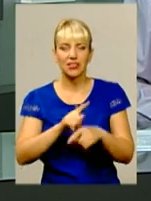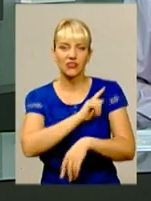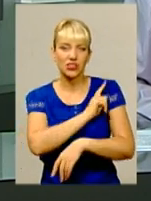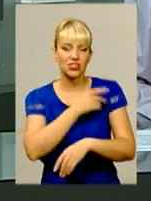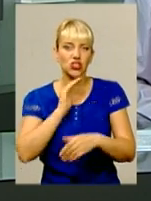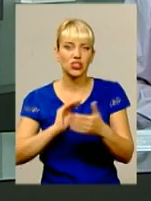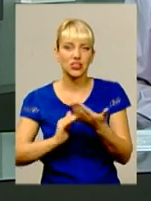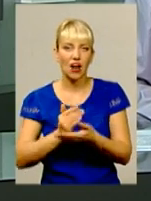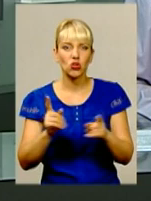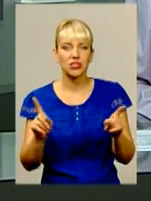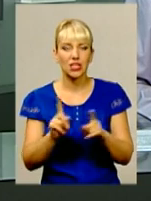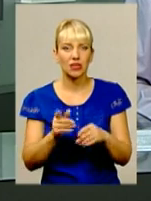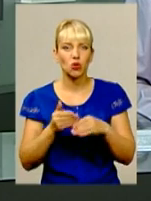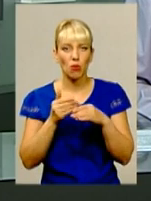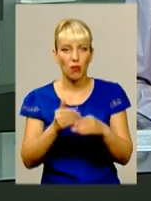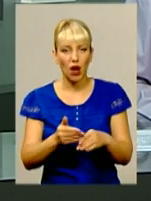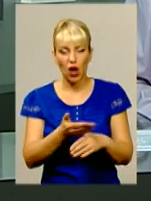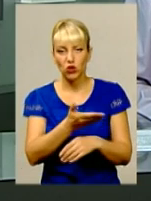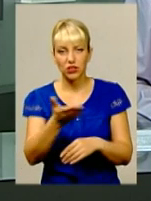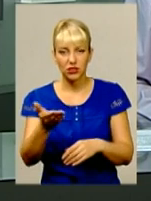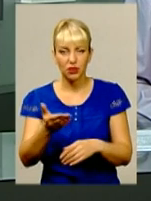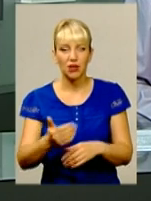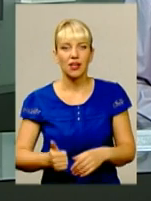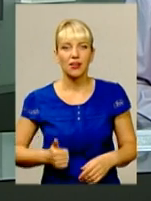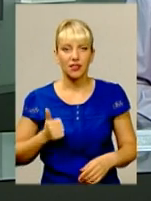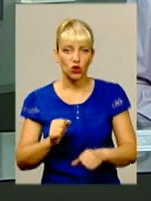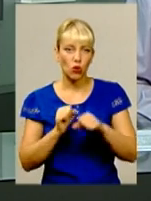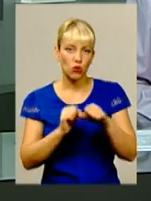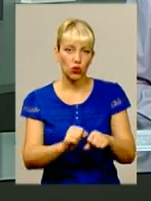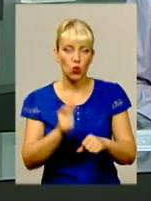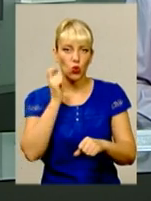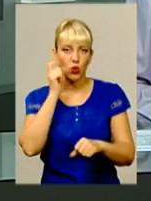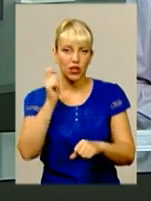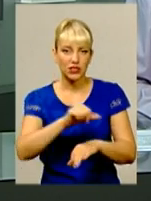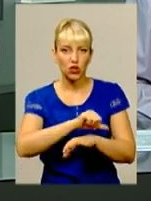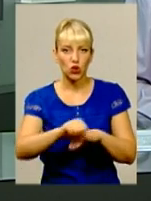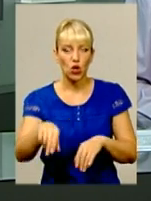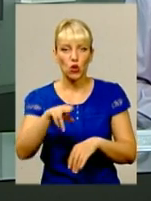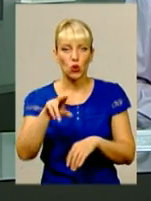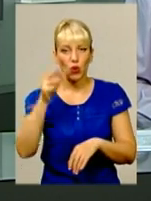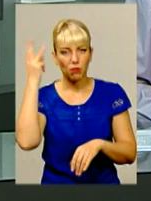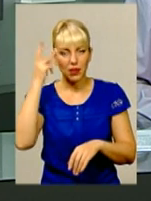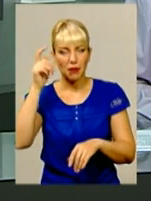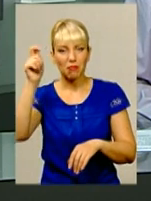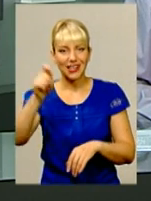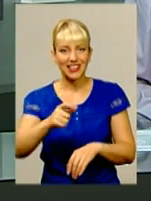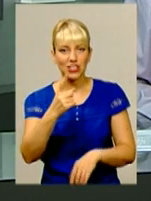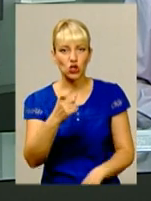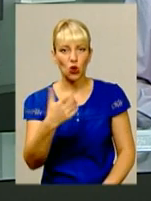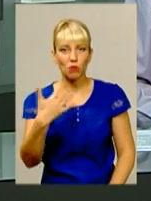якості, які і допомагають їм гідно боронити українські рубежі. До Хмельницького приїхали 150